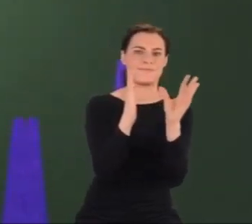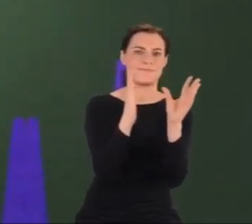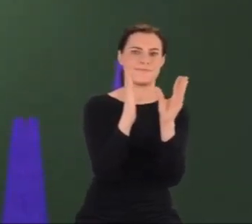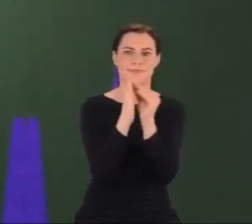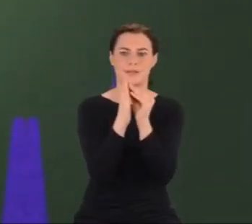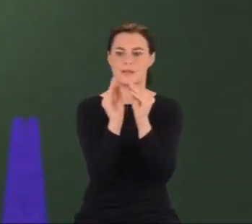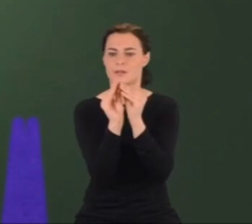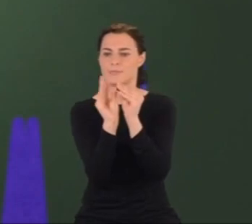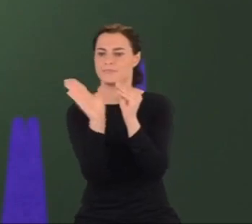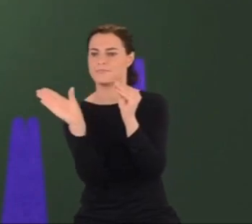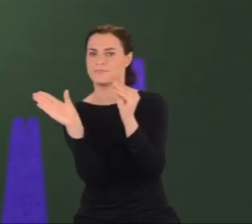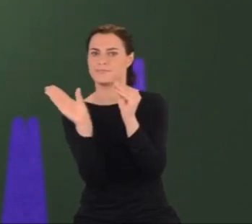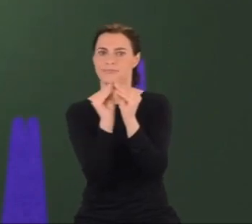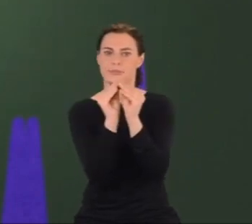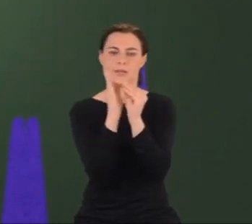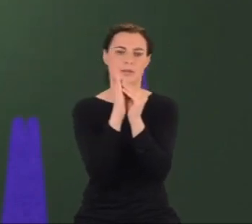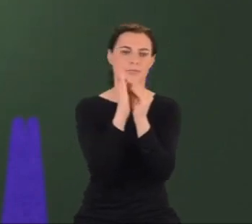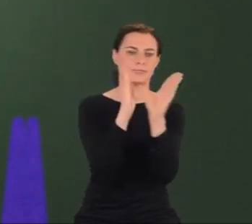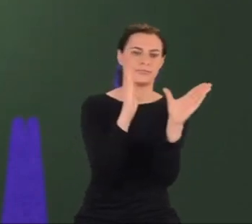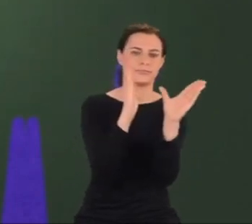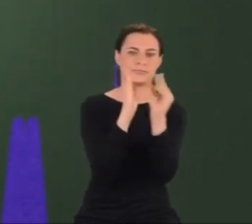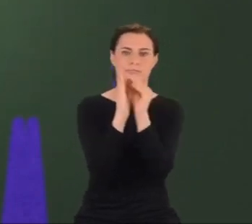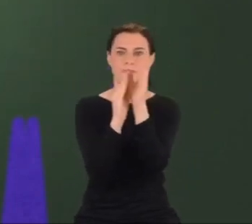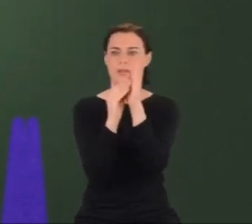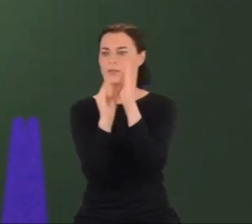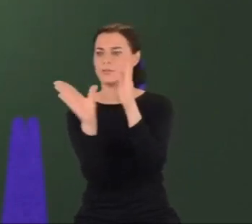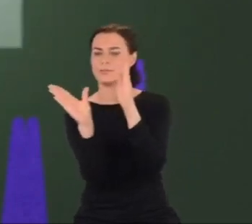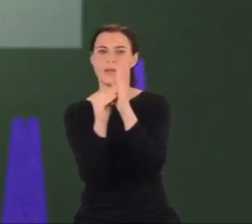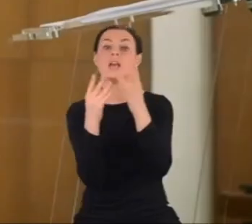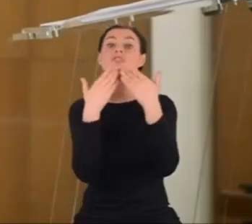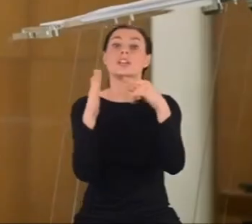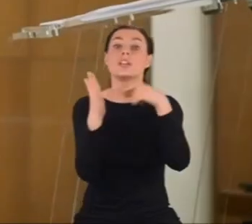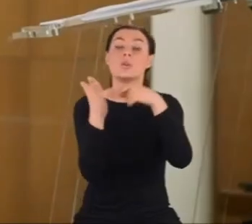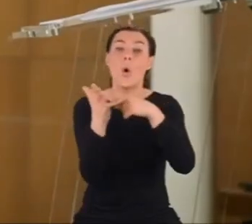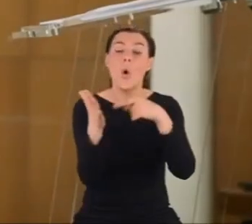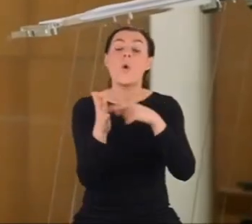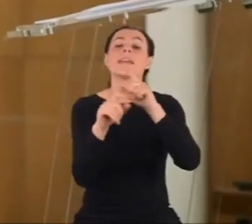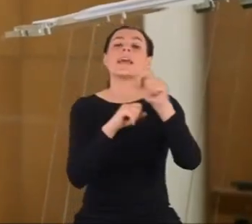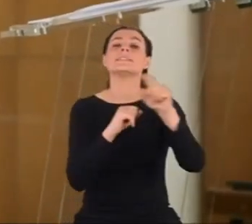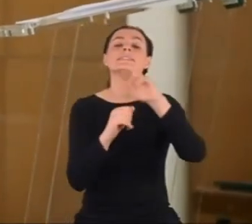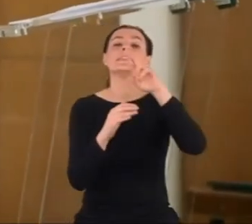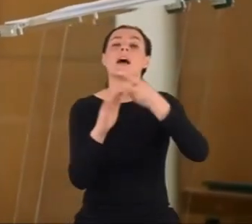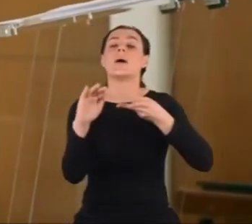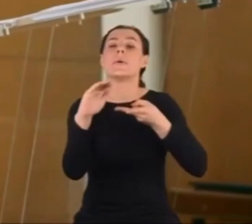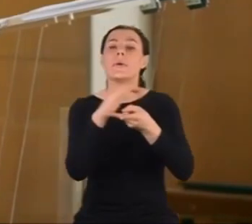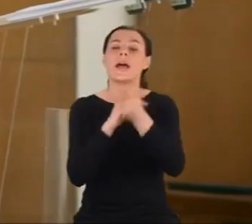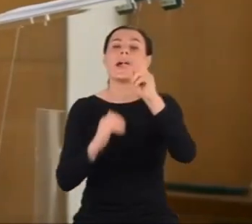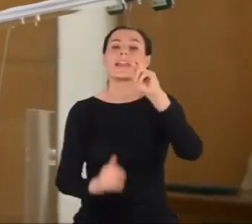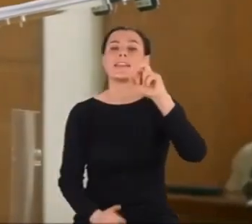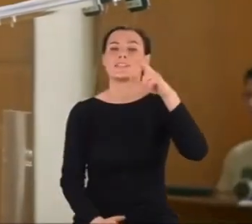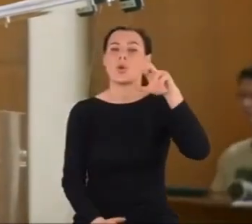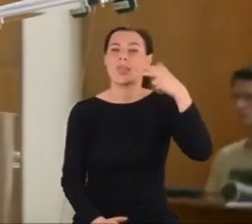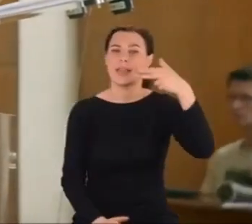To zjawisko, które dało początek obrazowaniu metodom rezonansu magnetycznego,